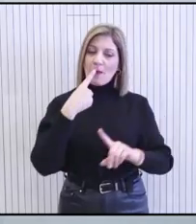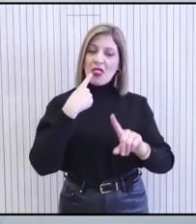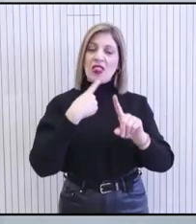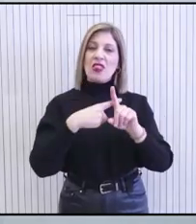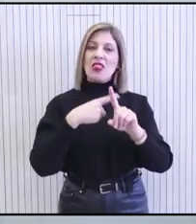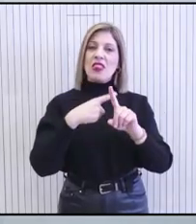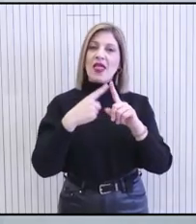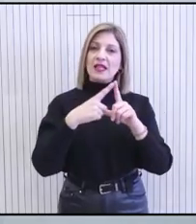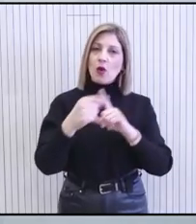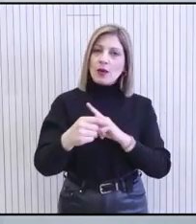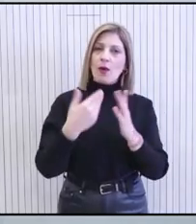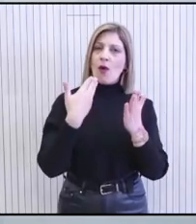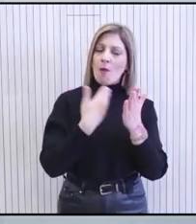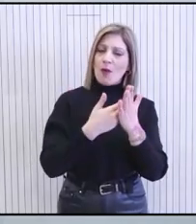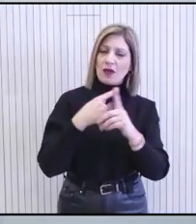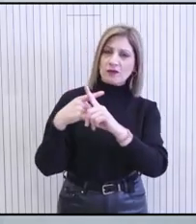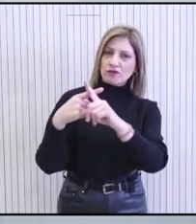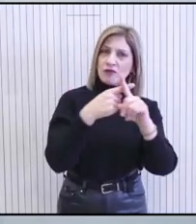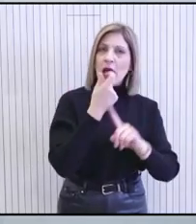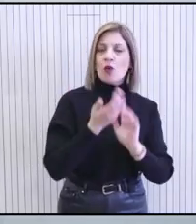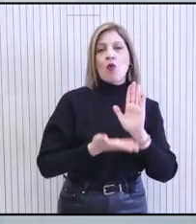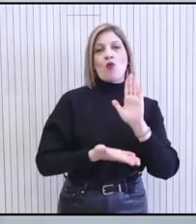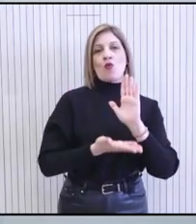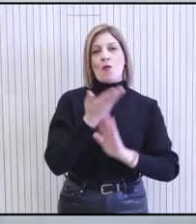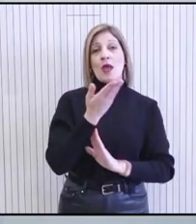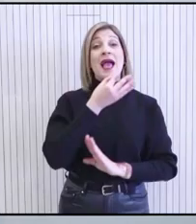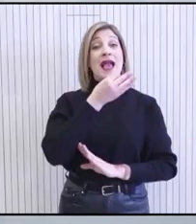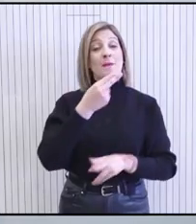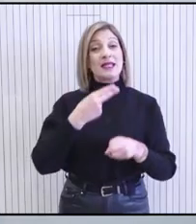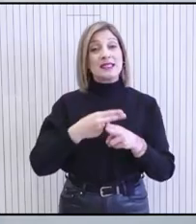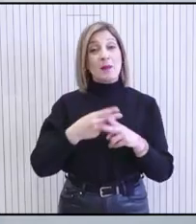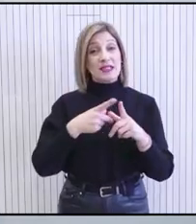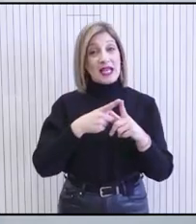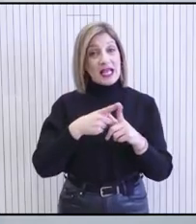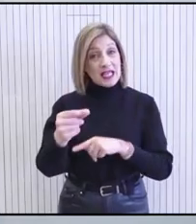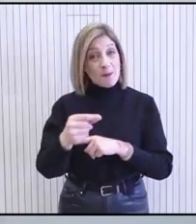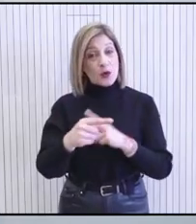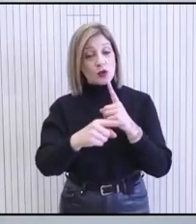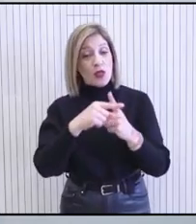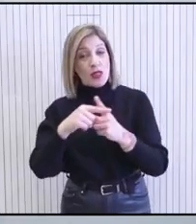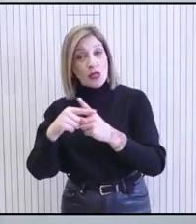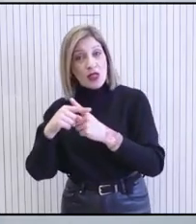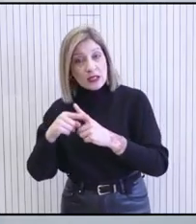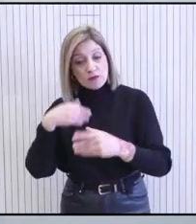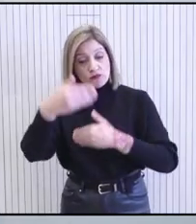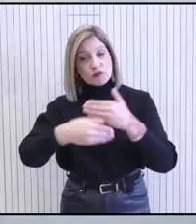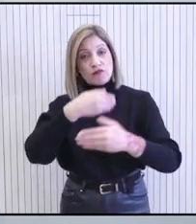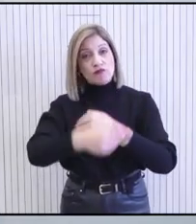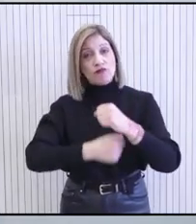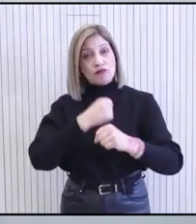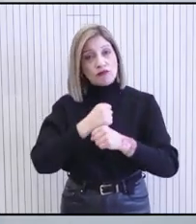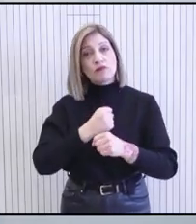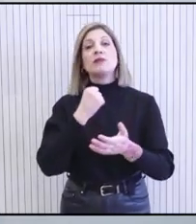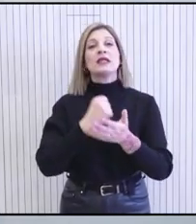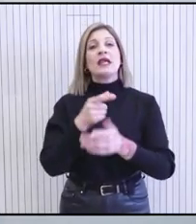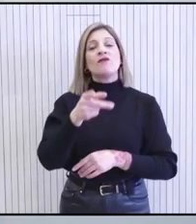Κύπρου και τις ενδείξεις εξηγίανσης στην οικονομία της, ενώ τονίζει ότι η χώρα παραμένει σε θετική κατεύθυνση για τα επόμενα χρόνια, αν και η